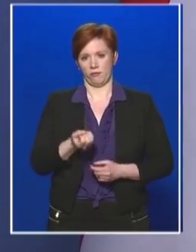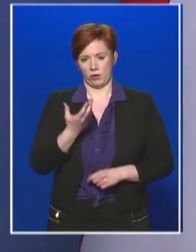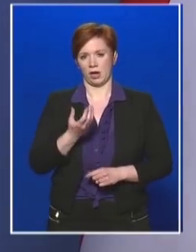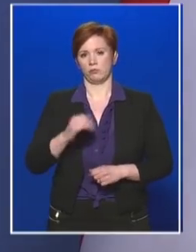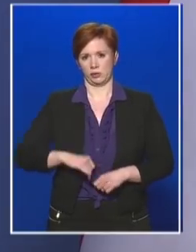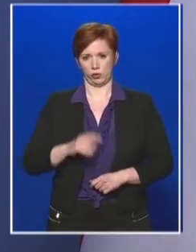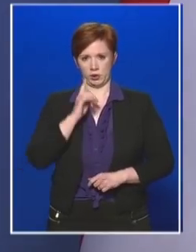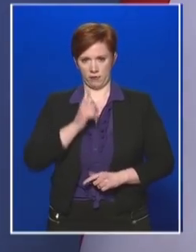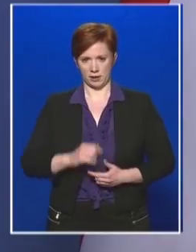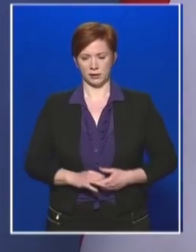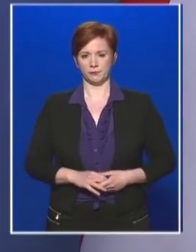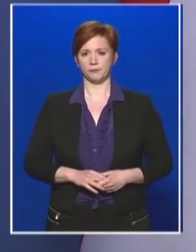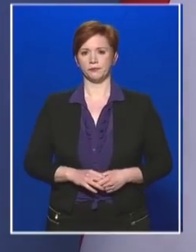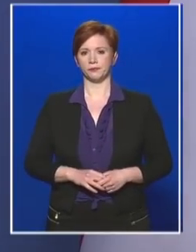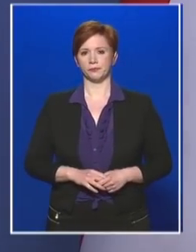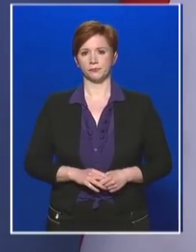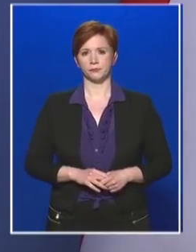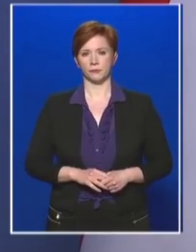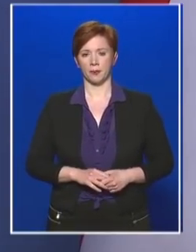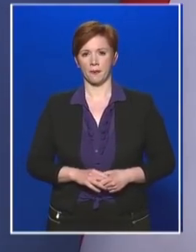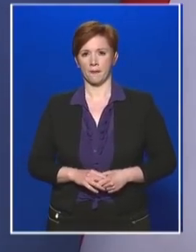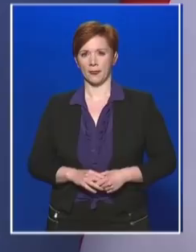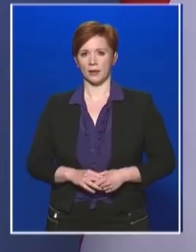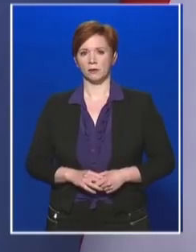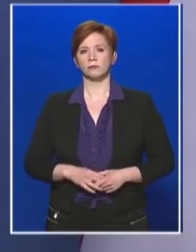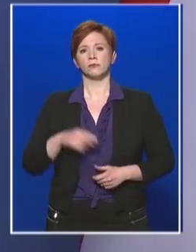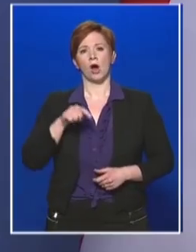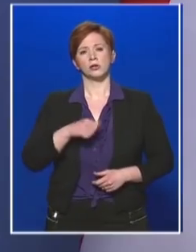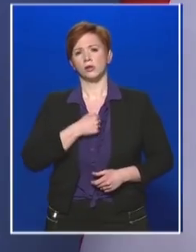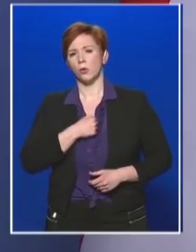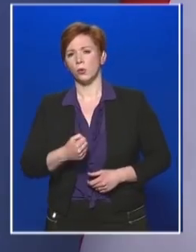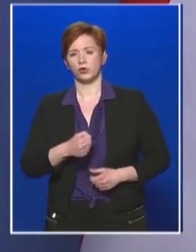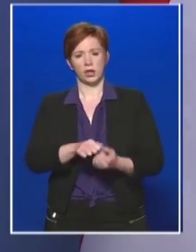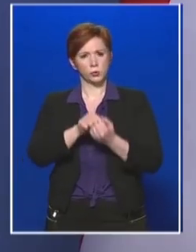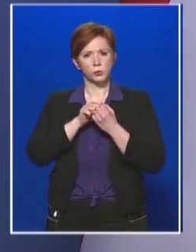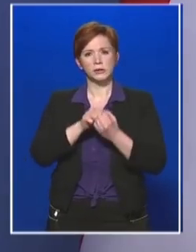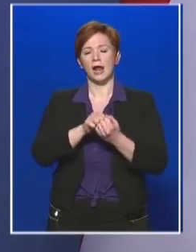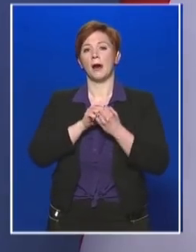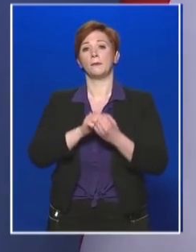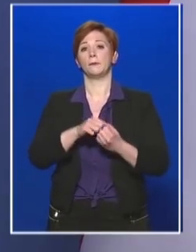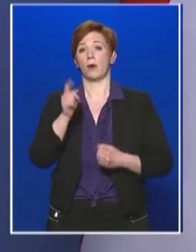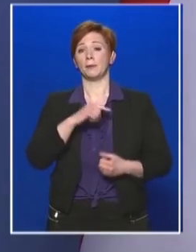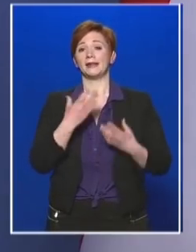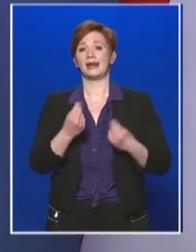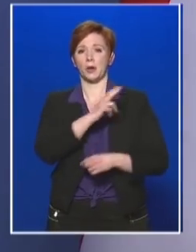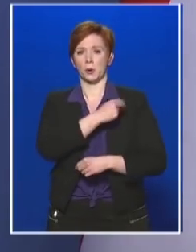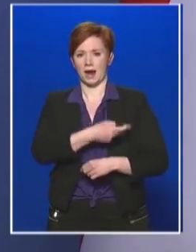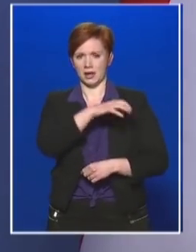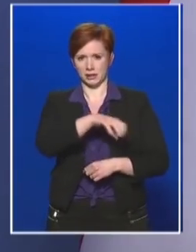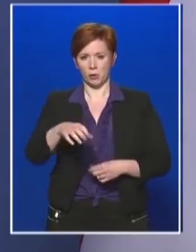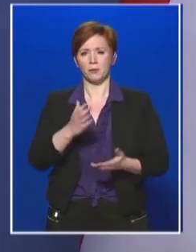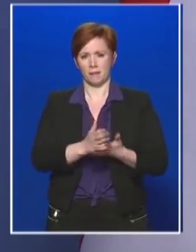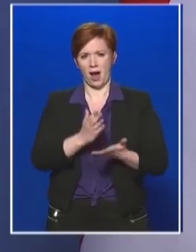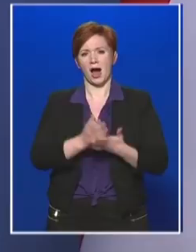rendelkezésre fog állni. Azt a heroikus küzdelmet, amelyet néhány kórházban már most, és